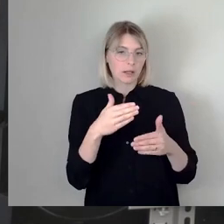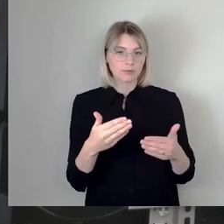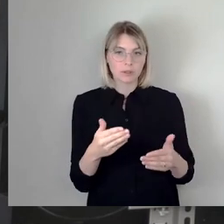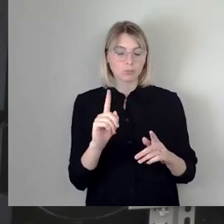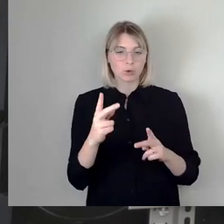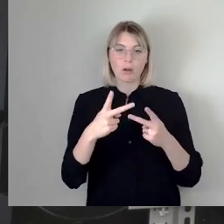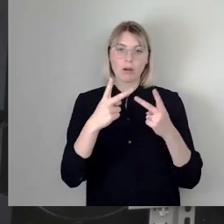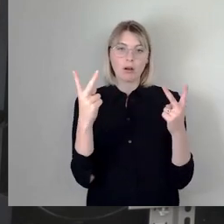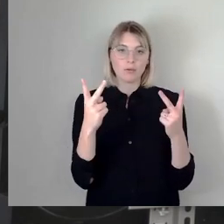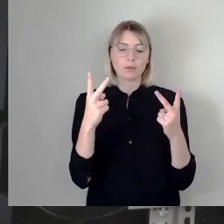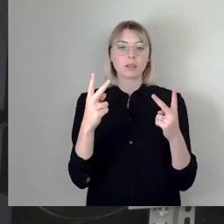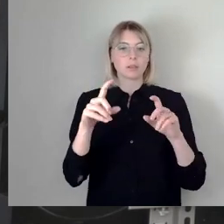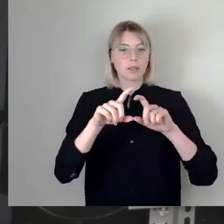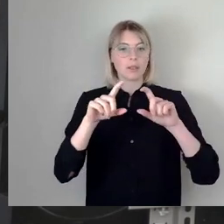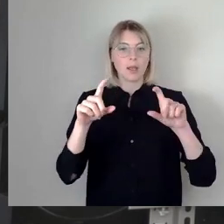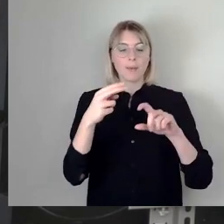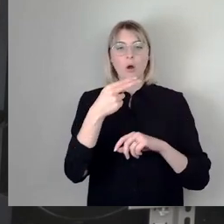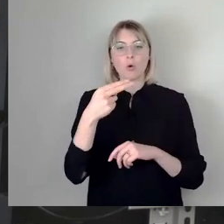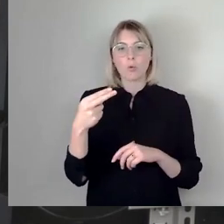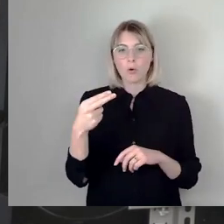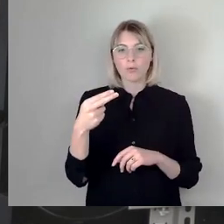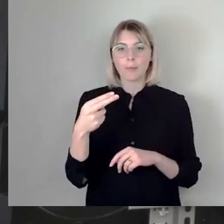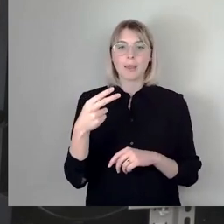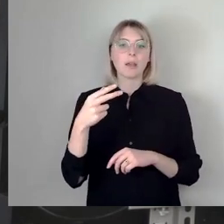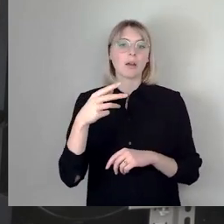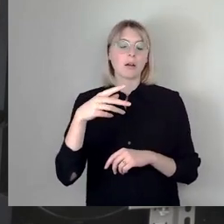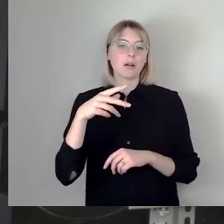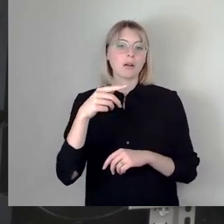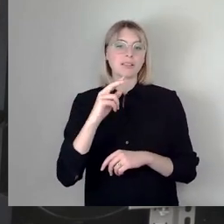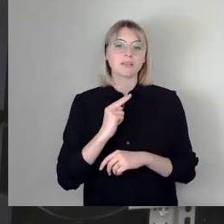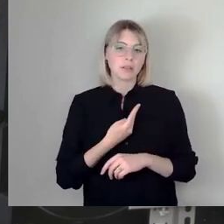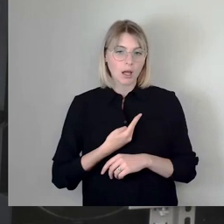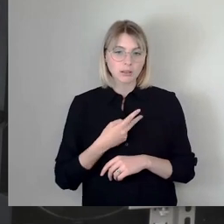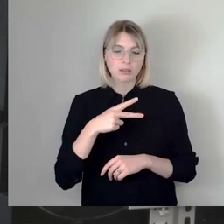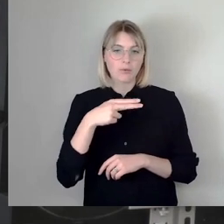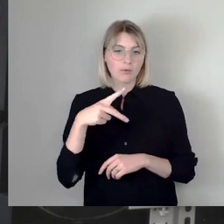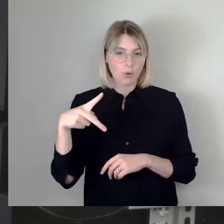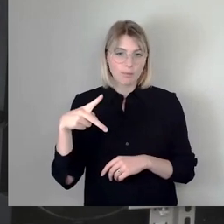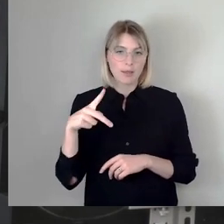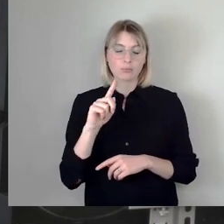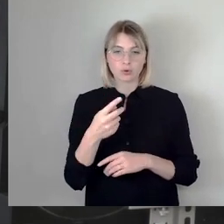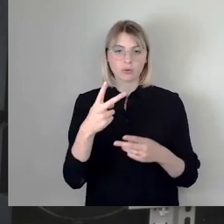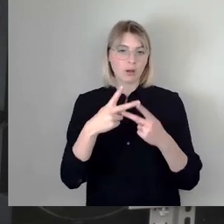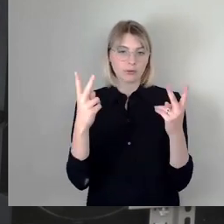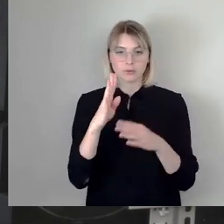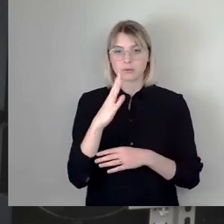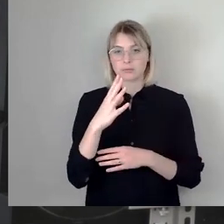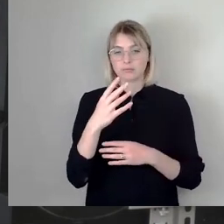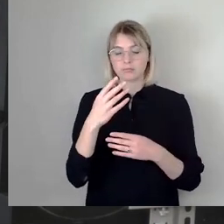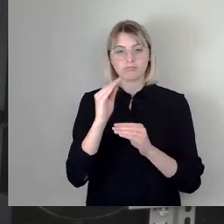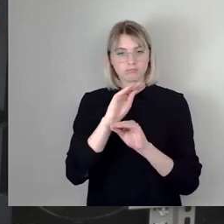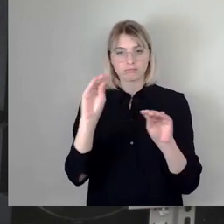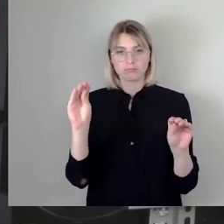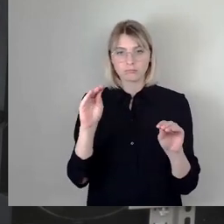Homophobie und Transphobie. Doch es zeigt eben auch auf symptomatische Weise die Lage in unserem Land, wenn aus Angst vor